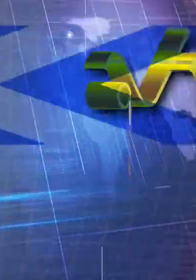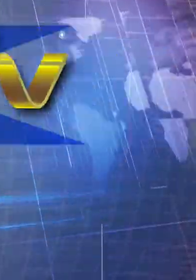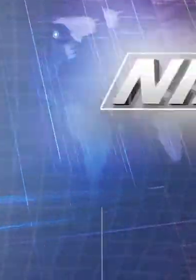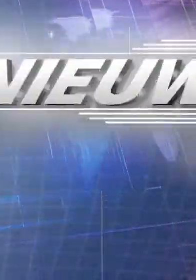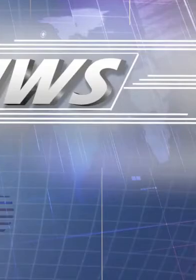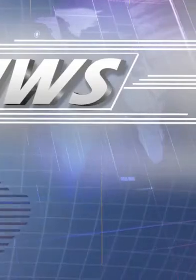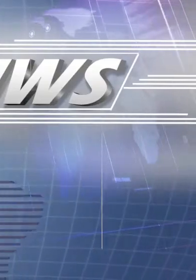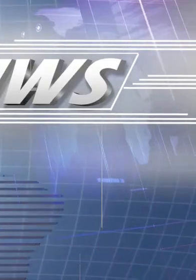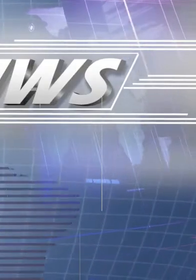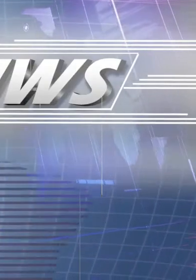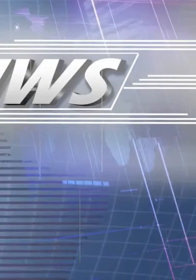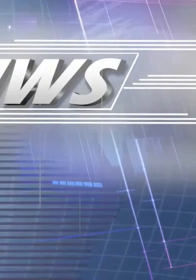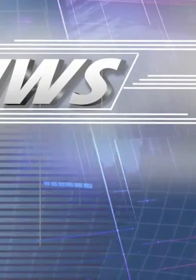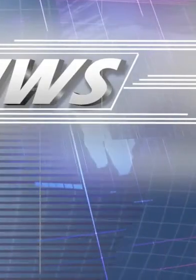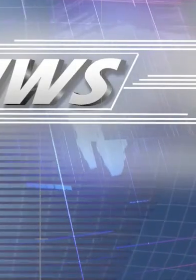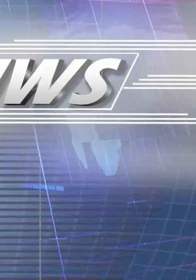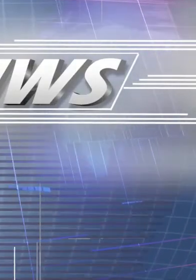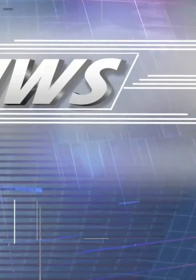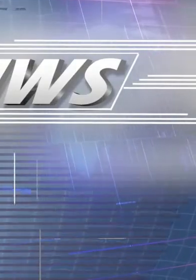TV Gelderland 2021